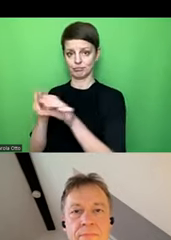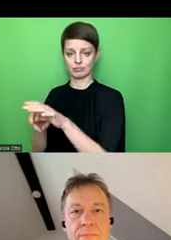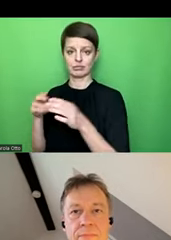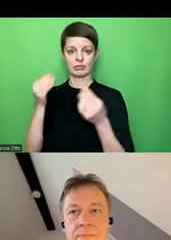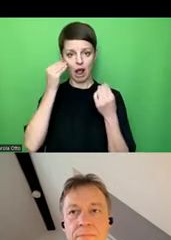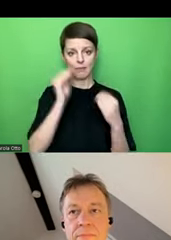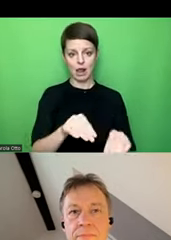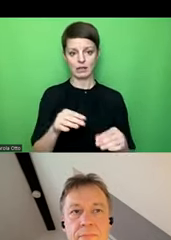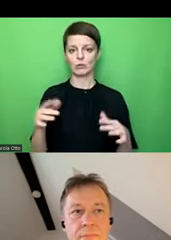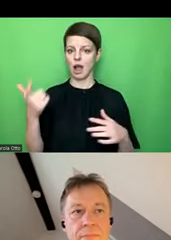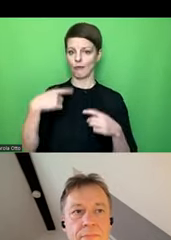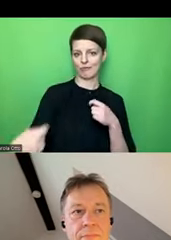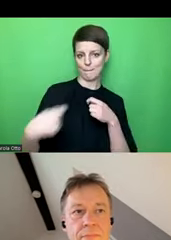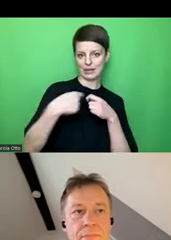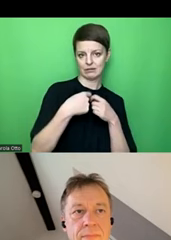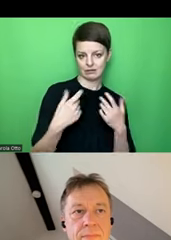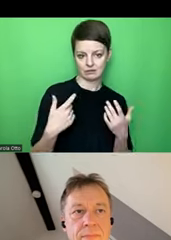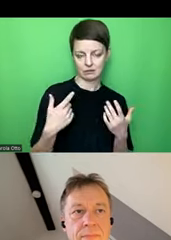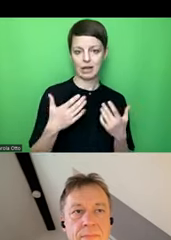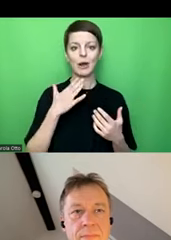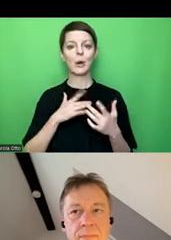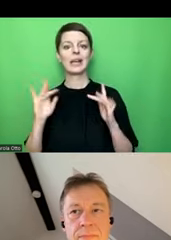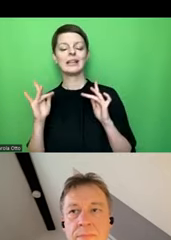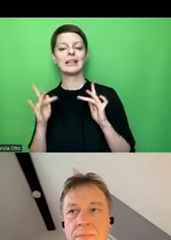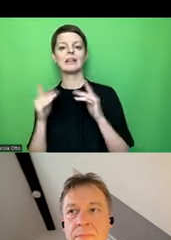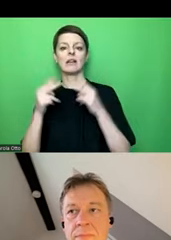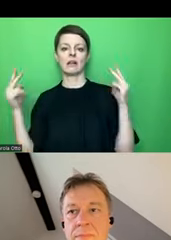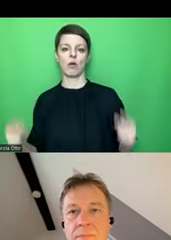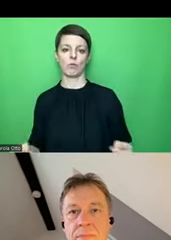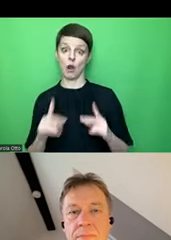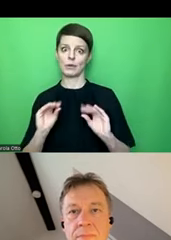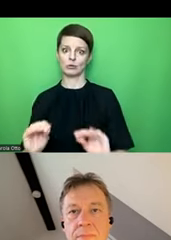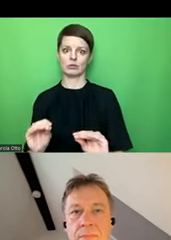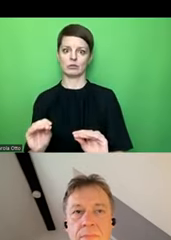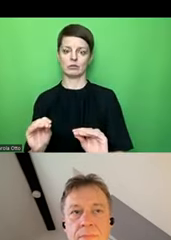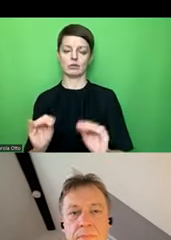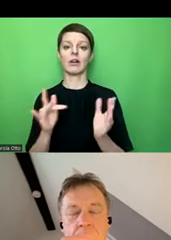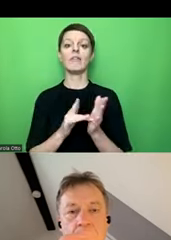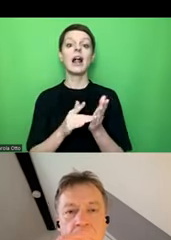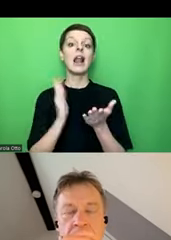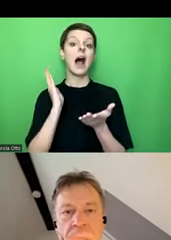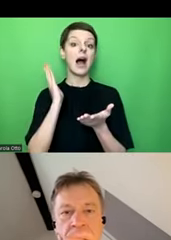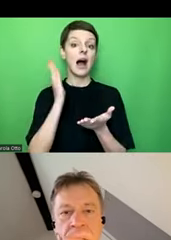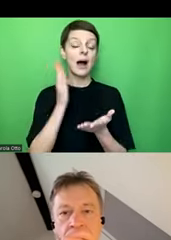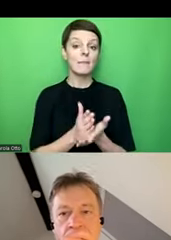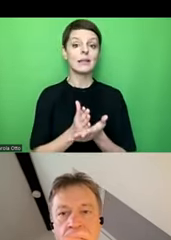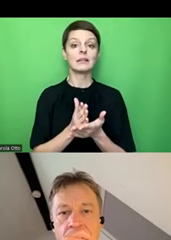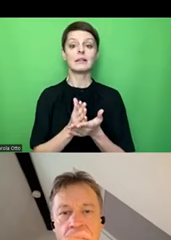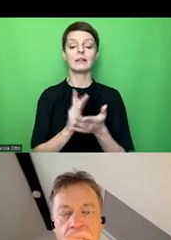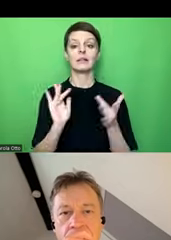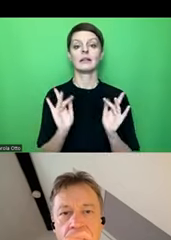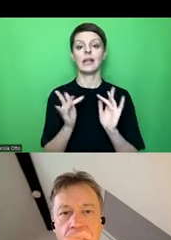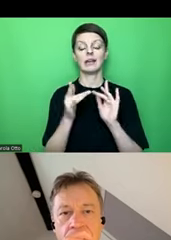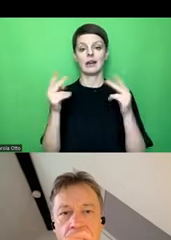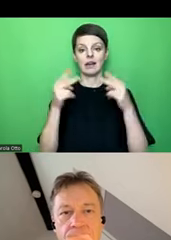registrieren oder mit uns verbinden, aber gern auch über die Internetseite. Denn am Ende können Sie tatsächlich über die Internetseite ja auch